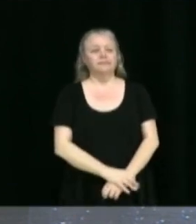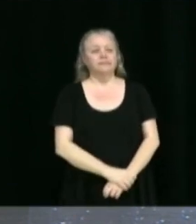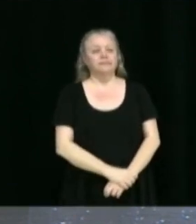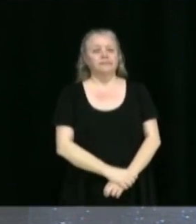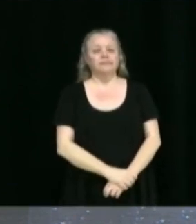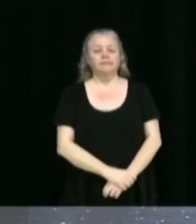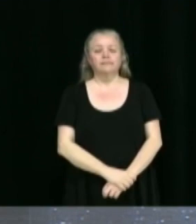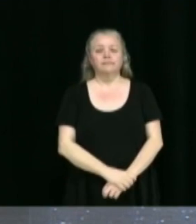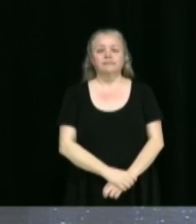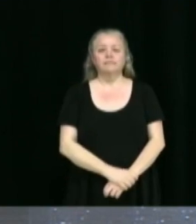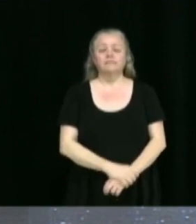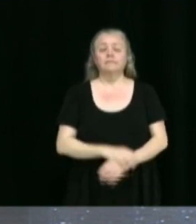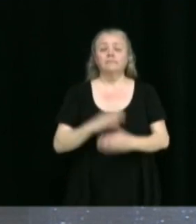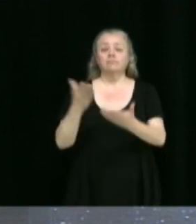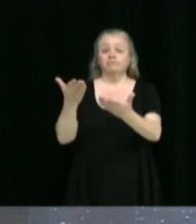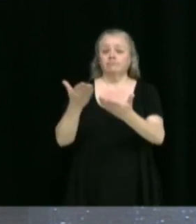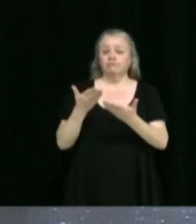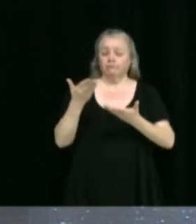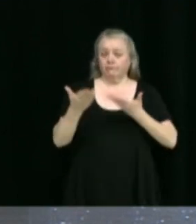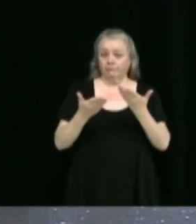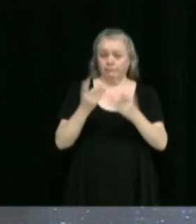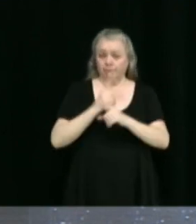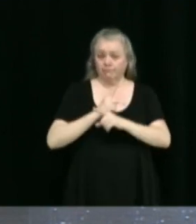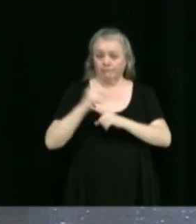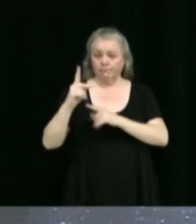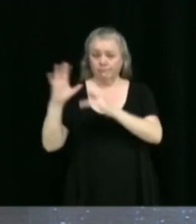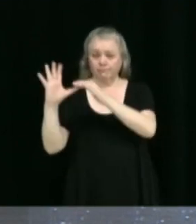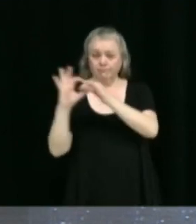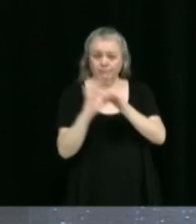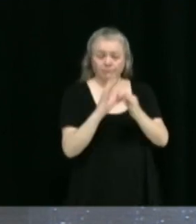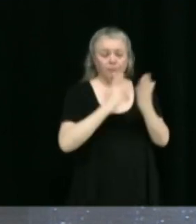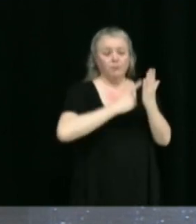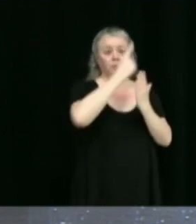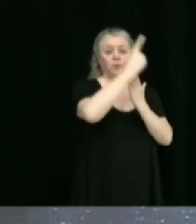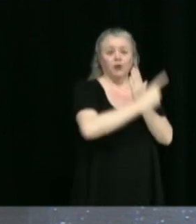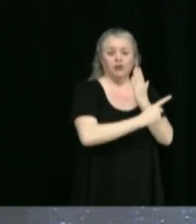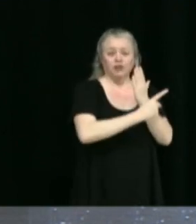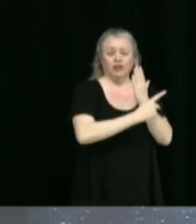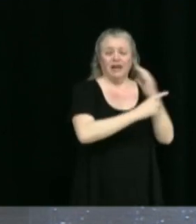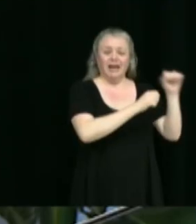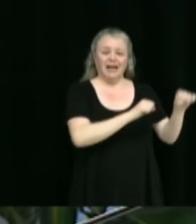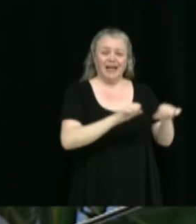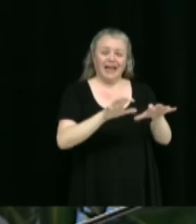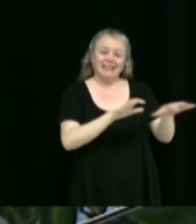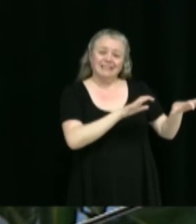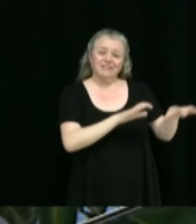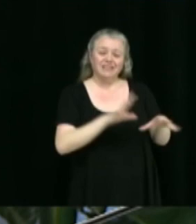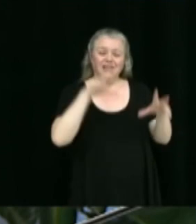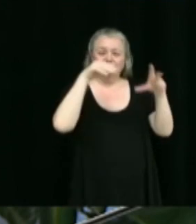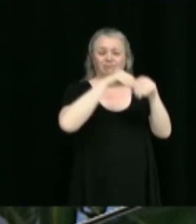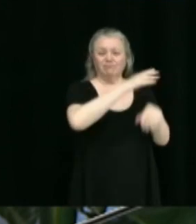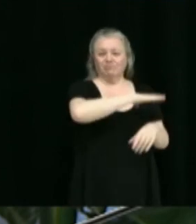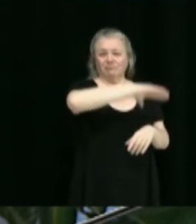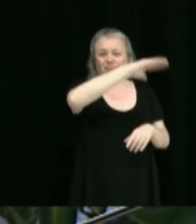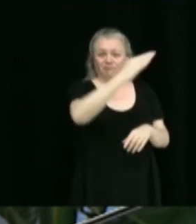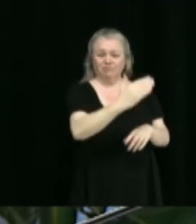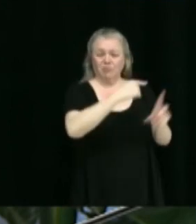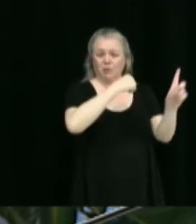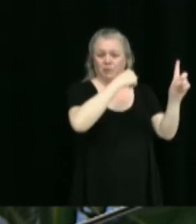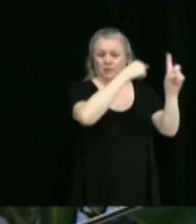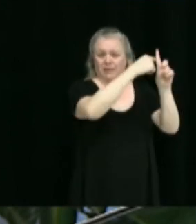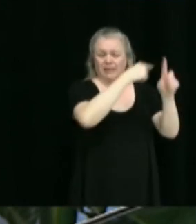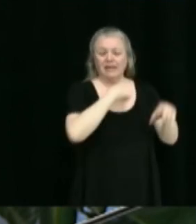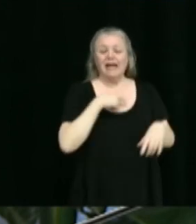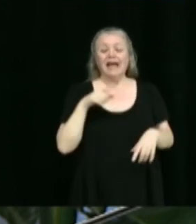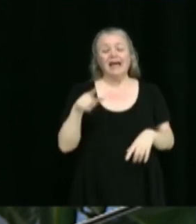offre de services professionnels reçus dans le cadre du projet d'activité au Mont-Arthabasca. Il s'agit d'accepter l'offre de DEMSIS, filiale